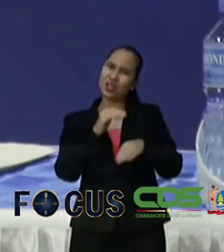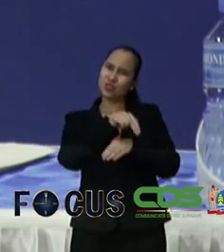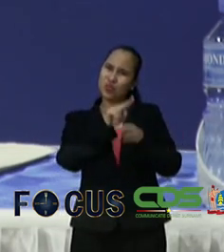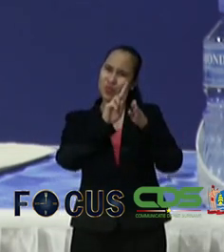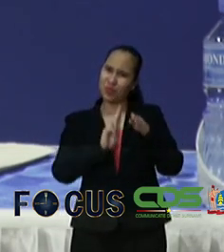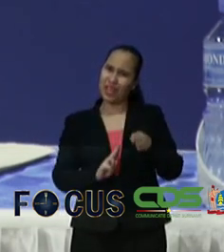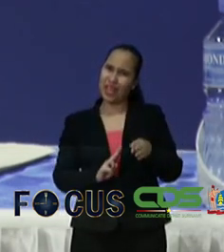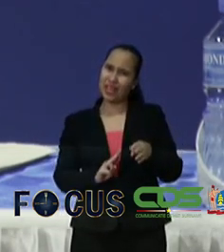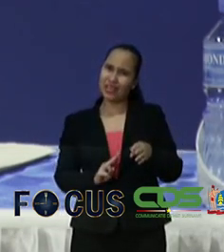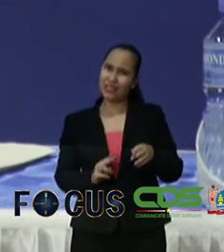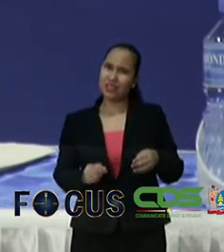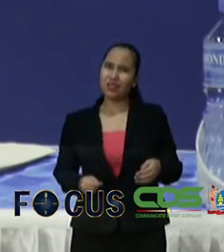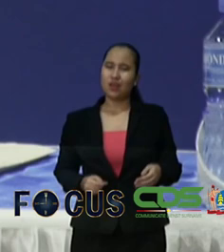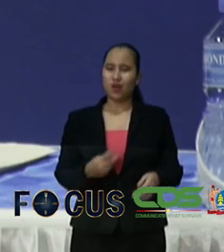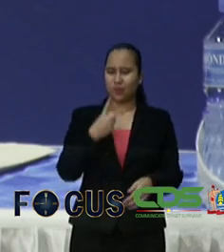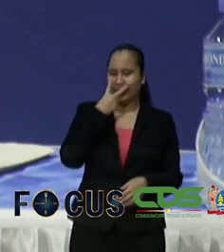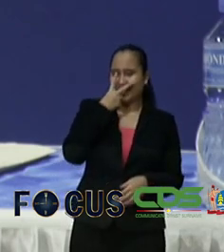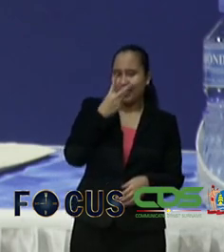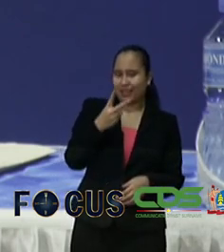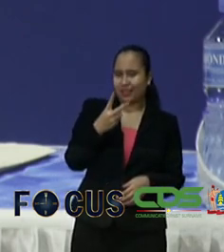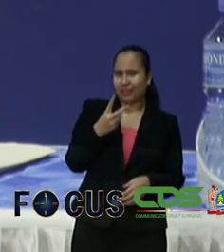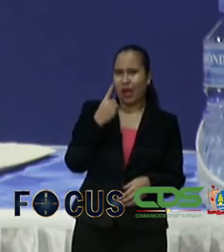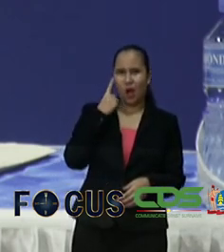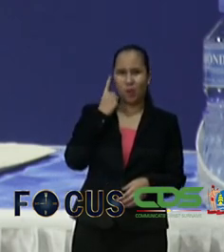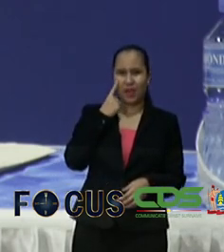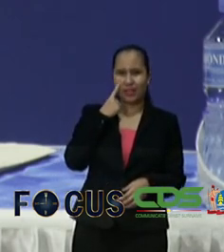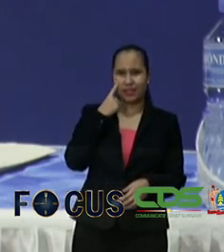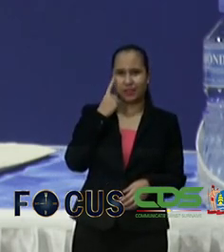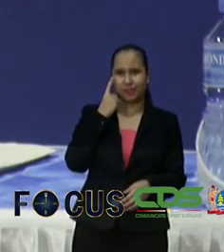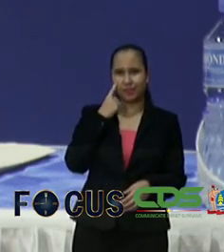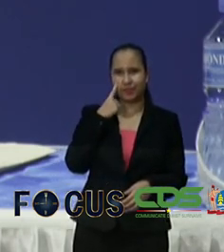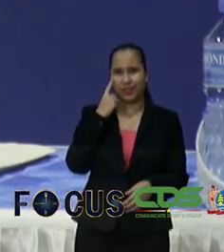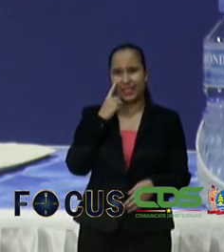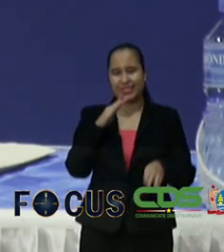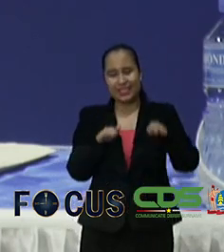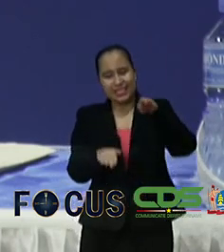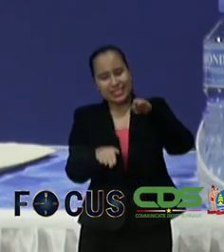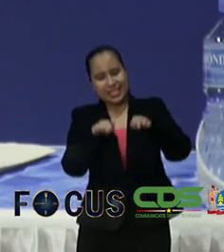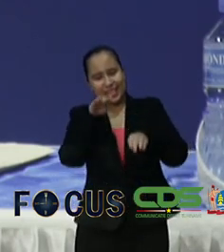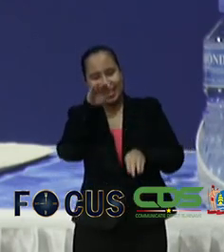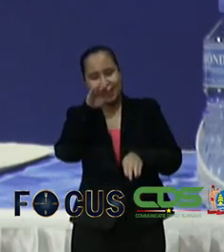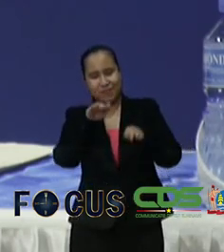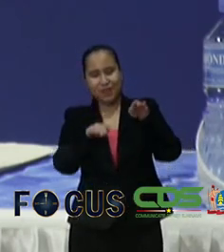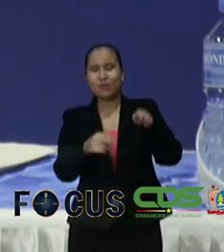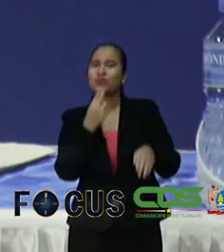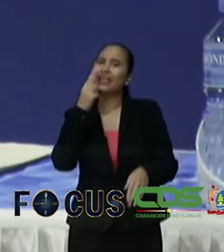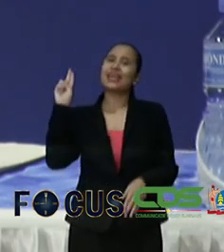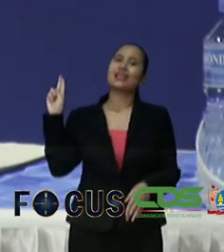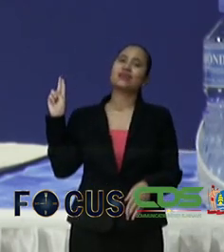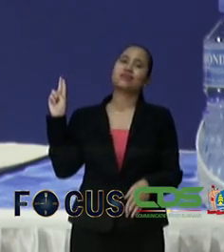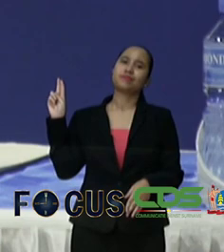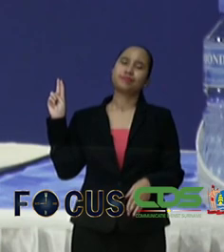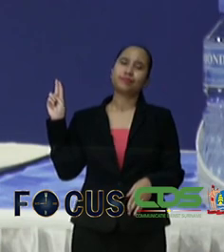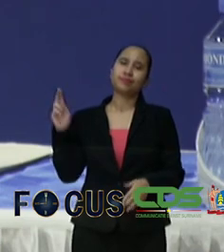overheidsinstantie om erop toe te zien dat er geen scheeve verhoudingen meer ontstaan